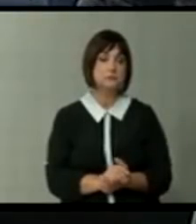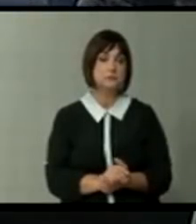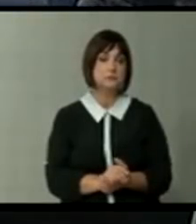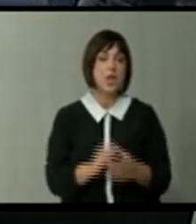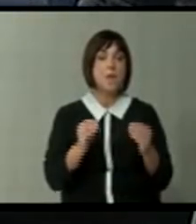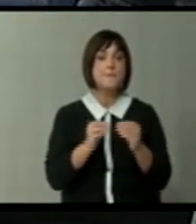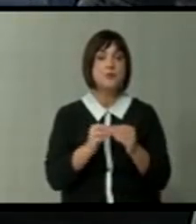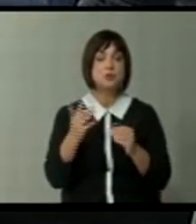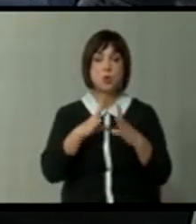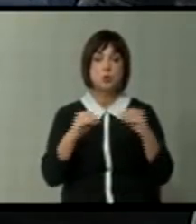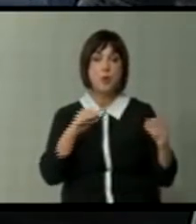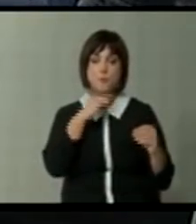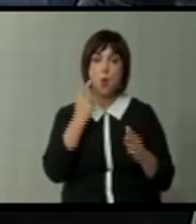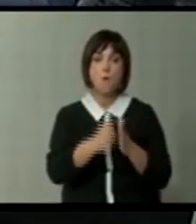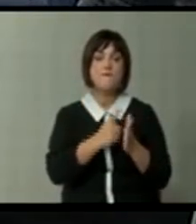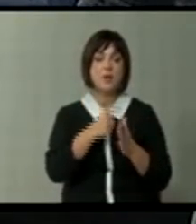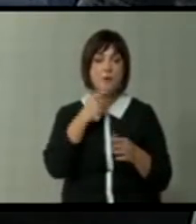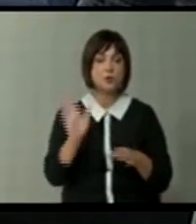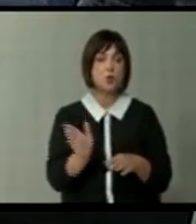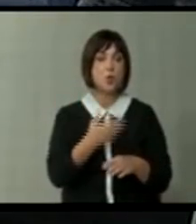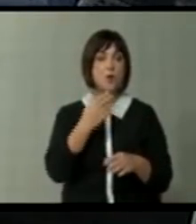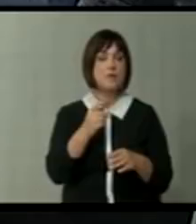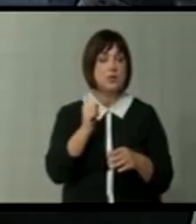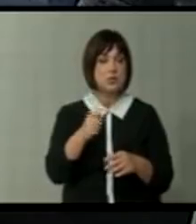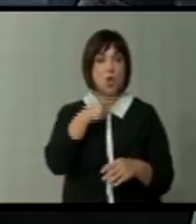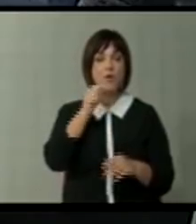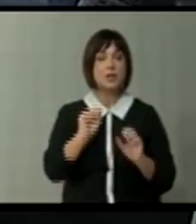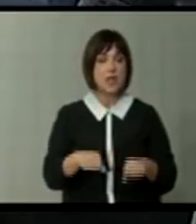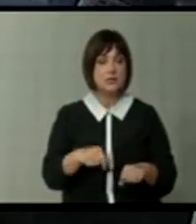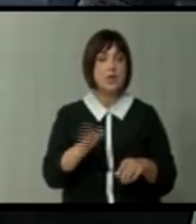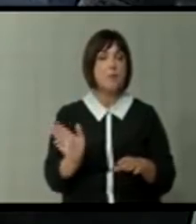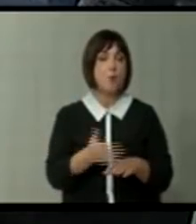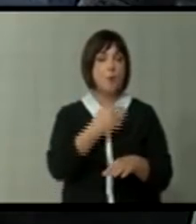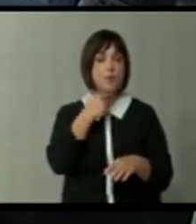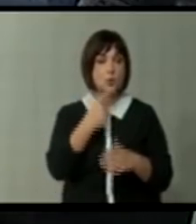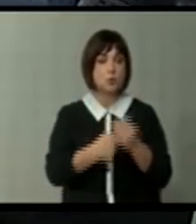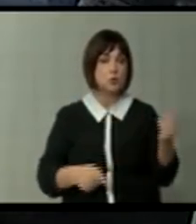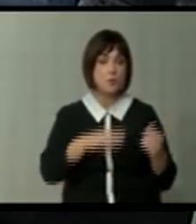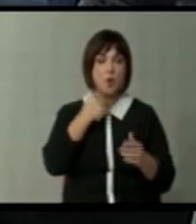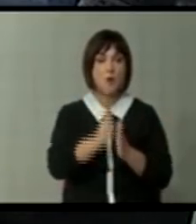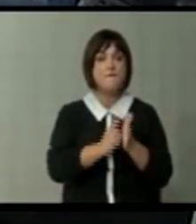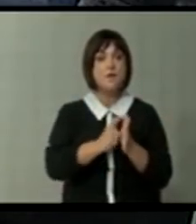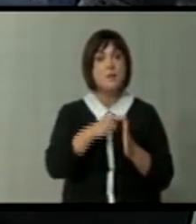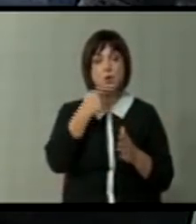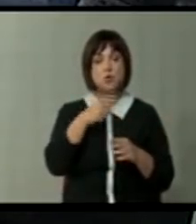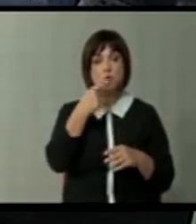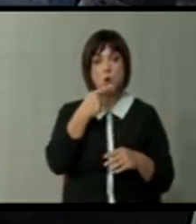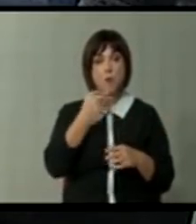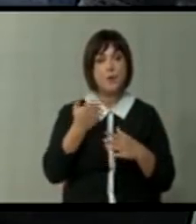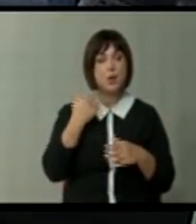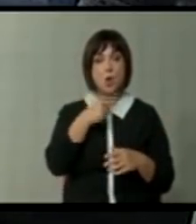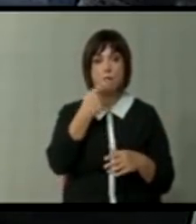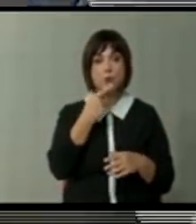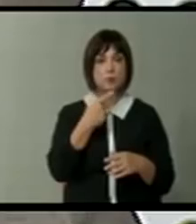Бишеват како да се изгуби многу време во ова што го зборува и Дујовски, тој и вели да се изгуби многу време, меѓу другото и за оно што го зборувавме,